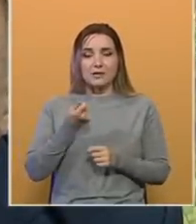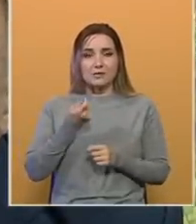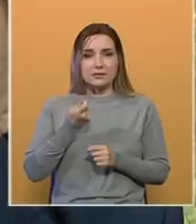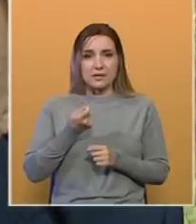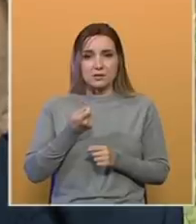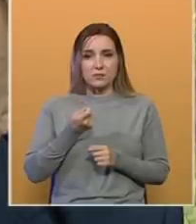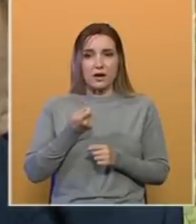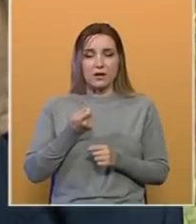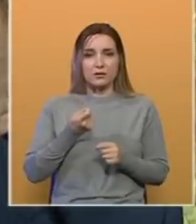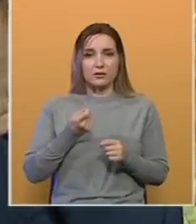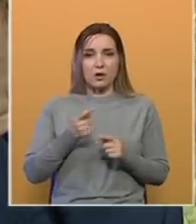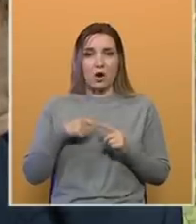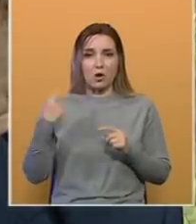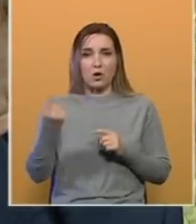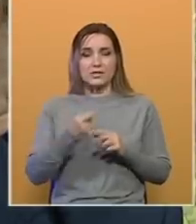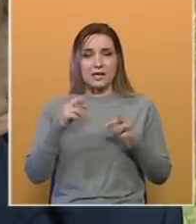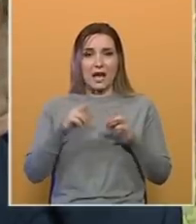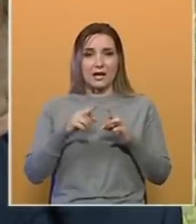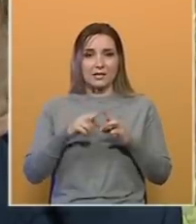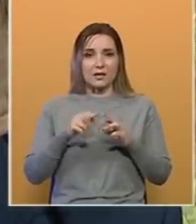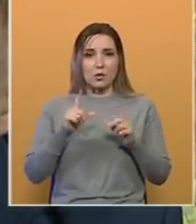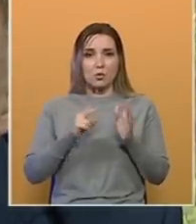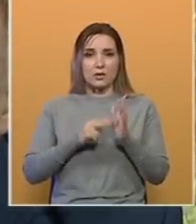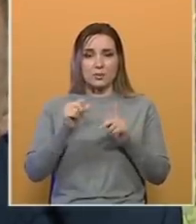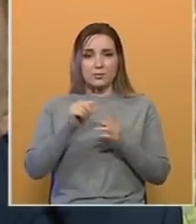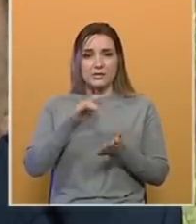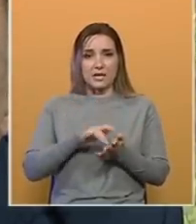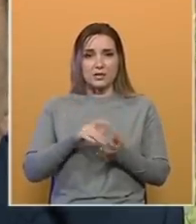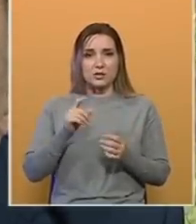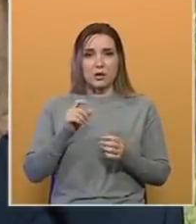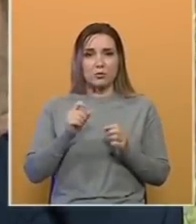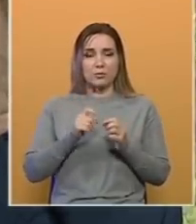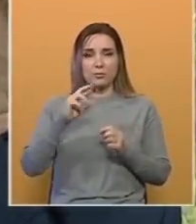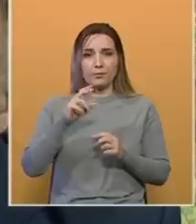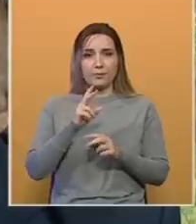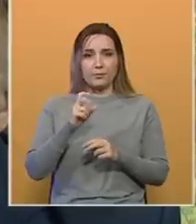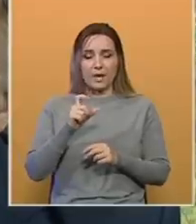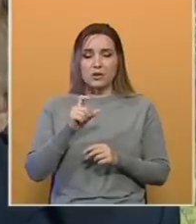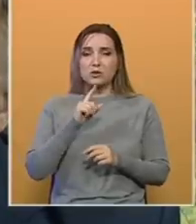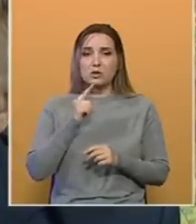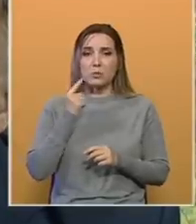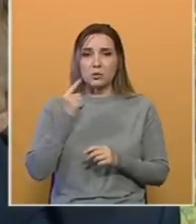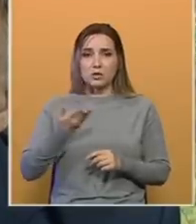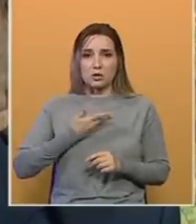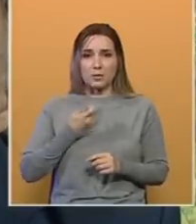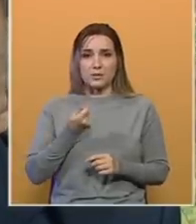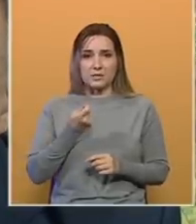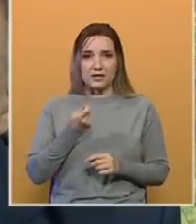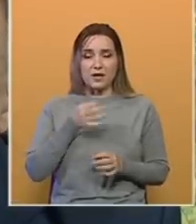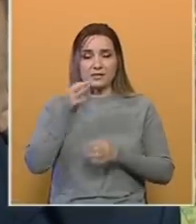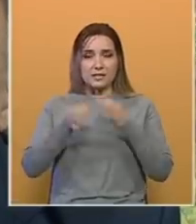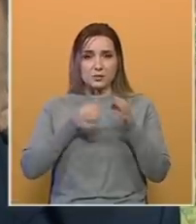okolinske agencije UNEP sa sjedištem u Beču u kojem ćemo pokušati da dobijemo sredstva za